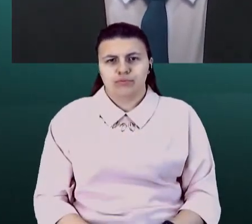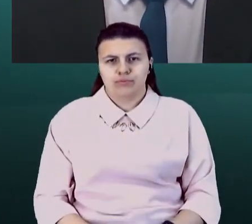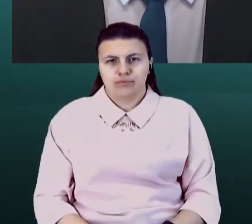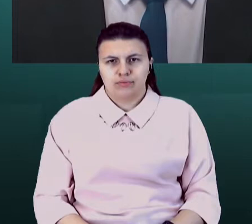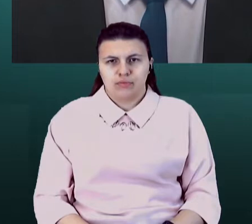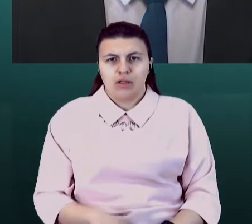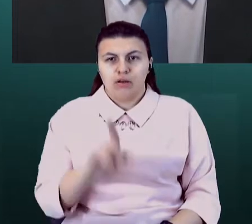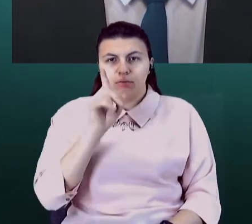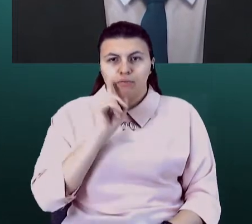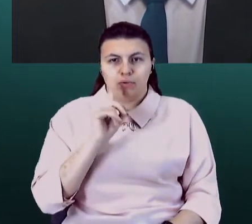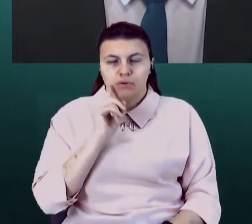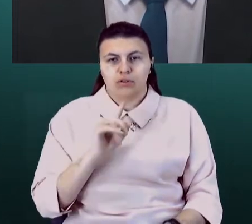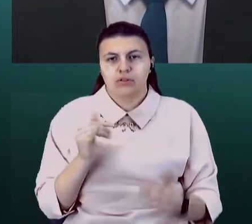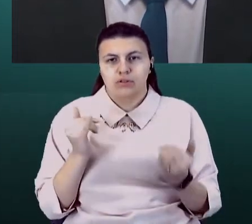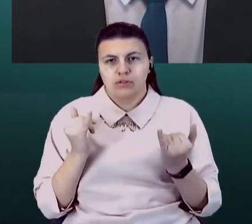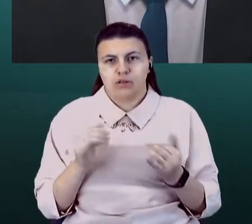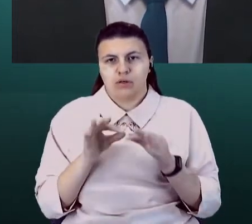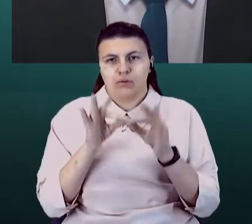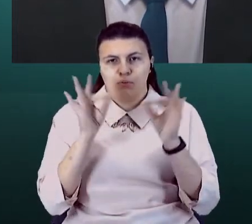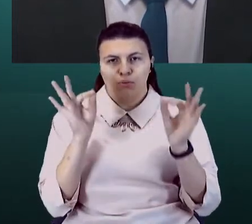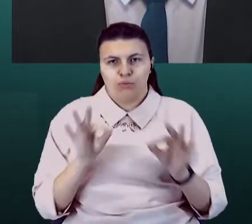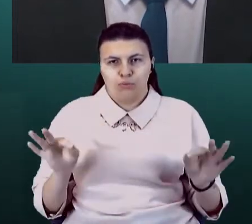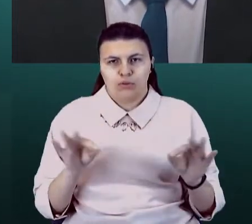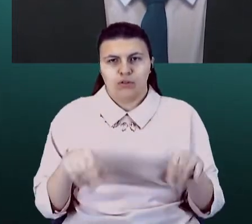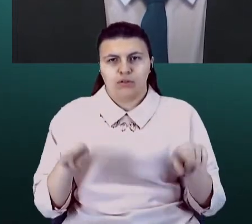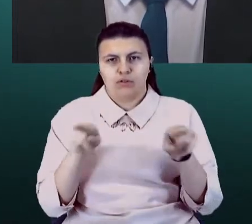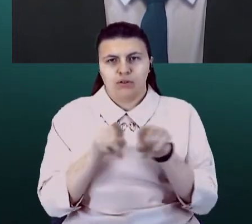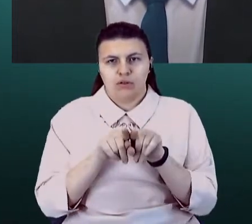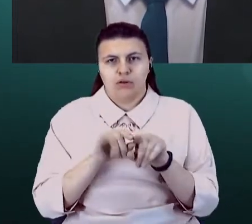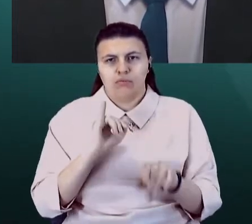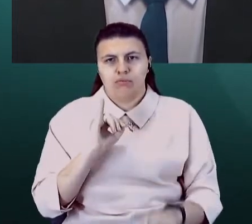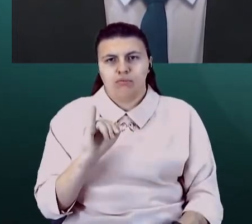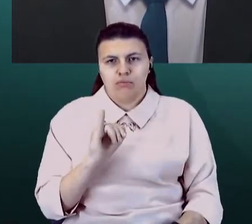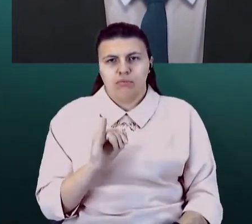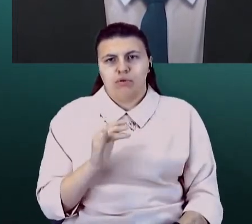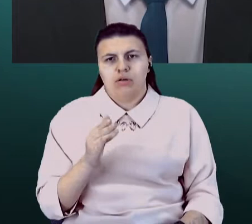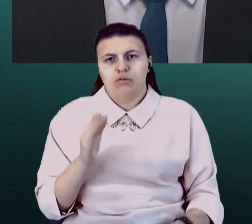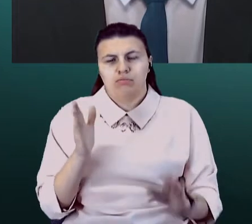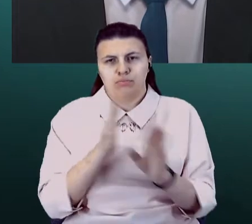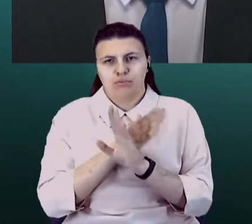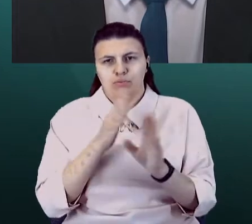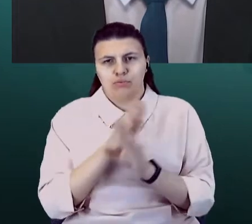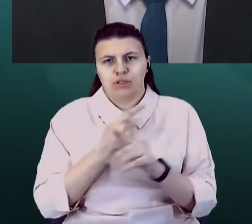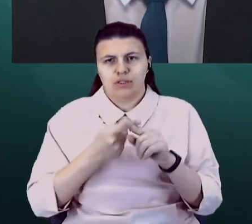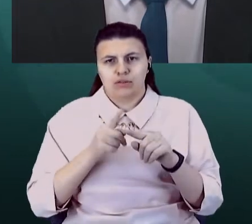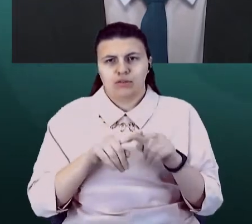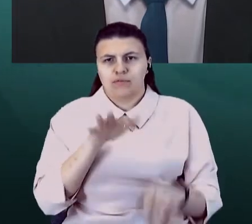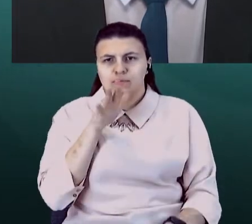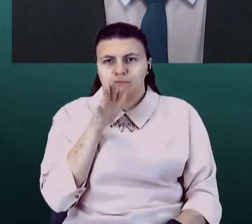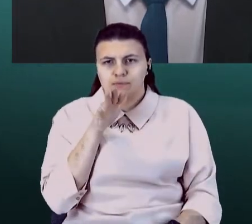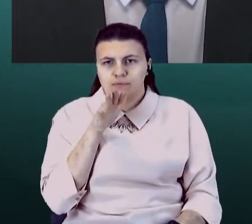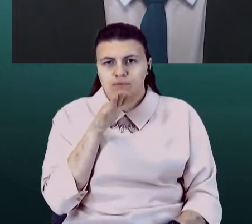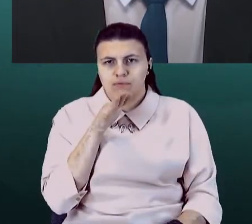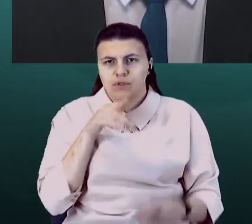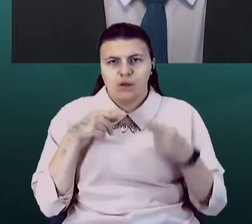зараз осінь, от така от погана погода, промозгла. Це період сезонних загострень